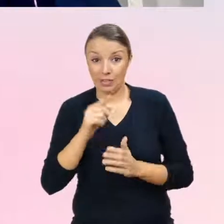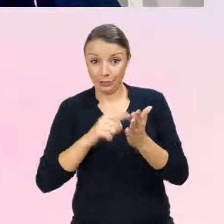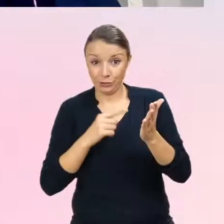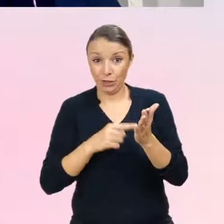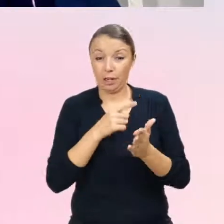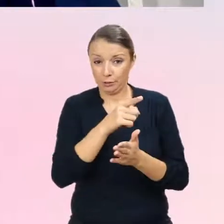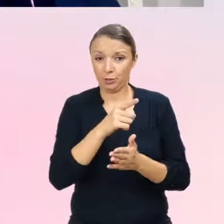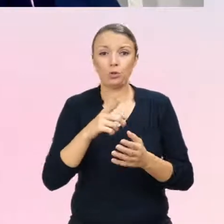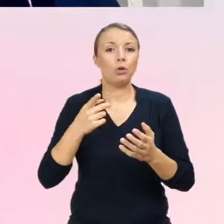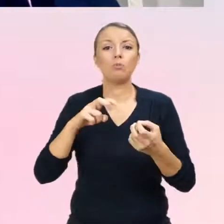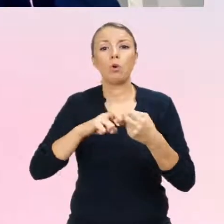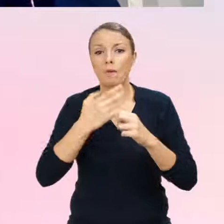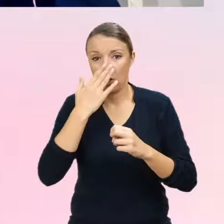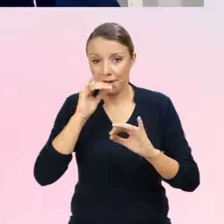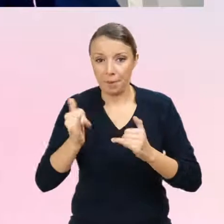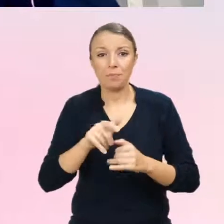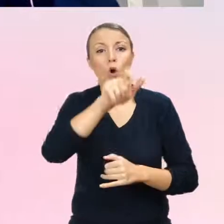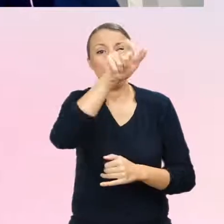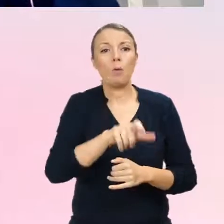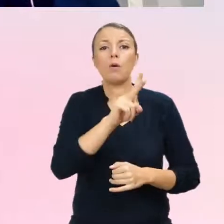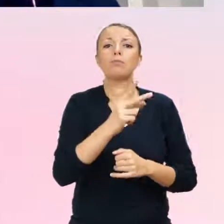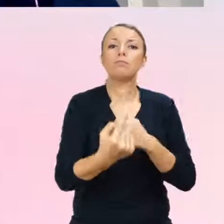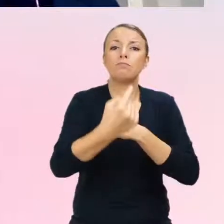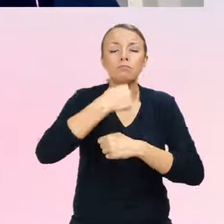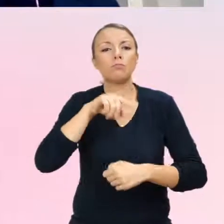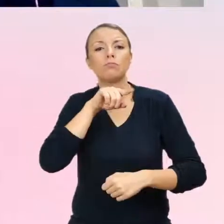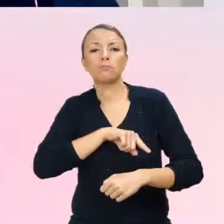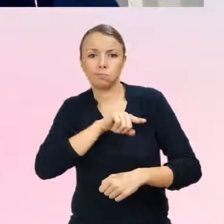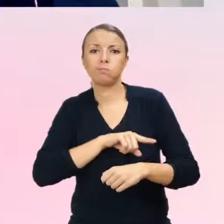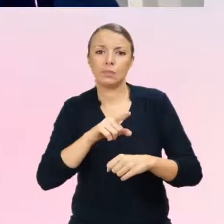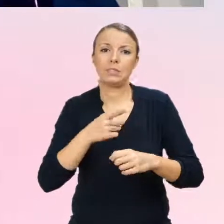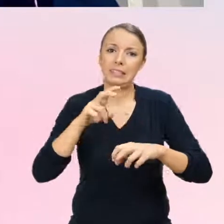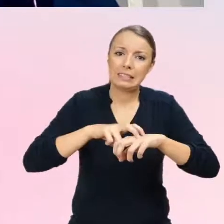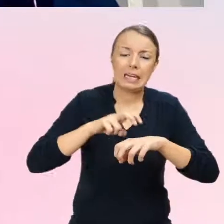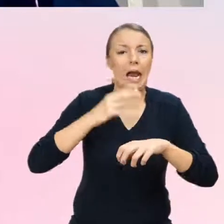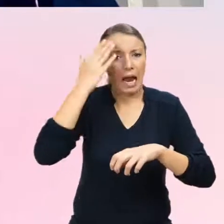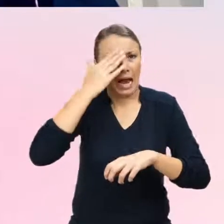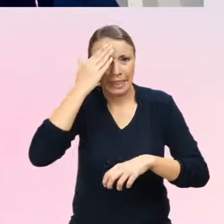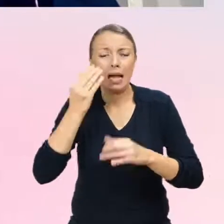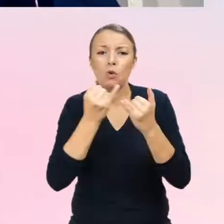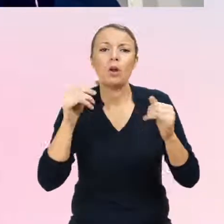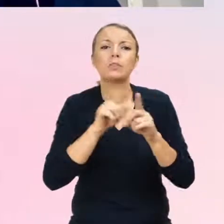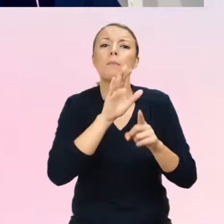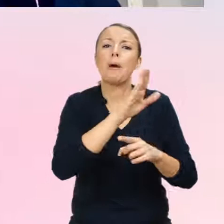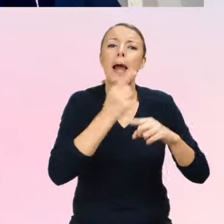które przychodzą do psychiatry z objawami też współwystępującymi dysforii płci mogą prewizentować szereg objawów.